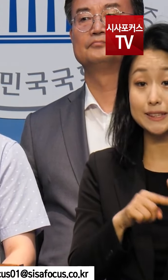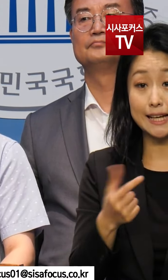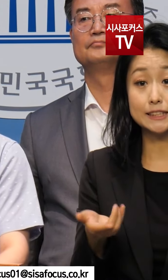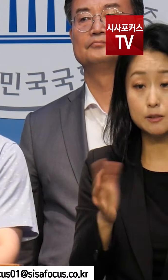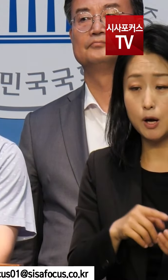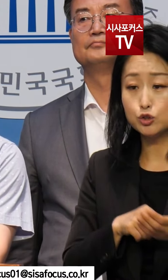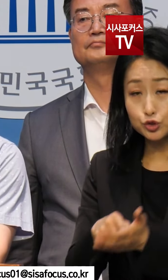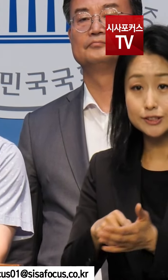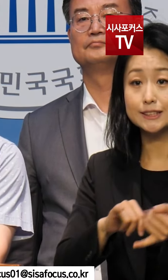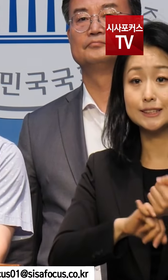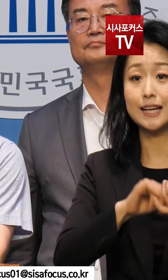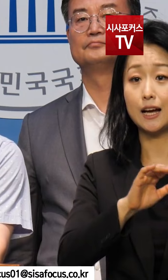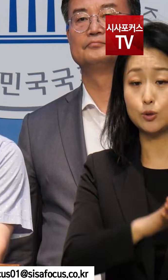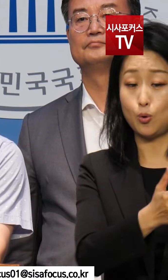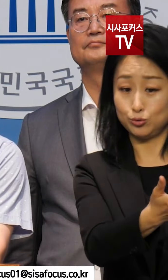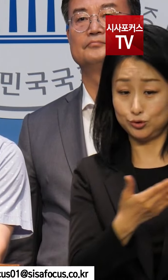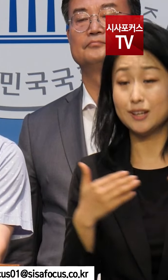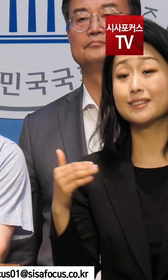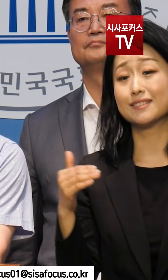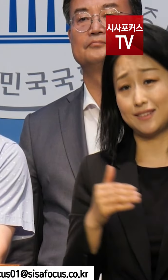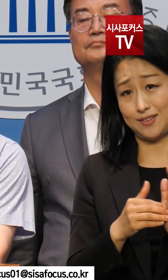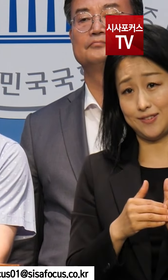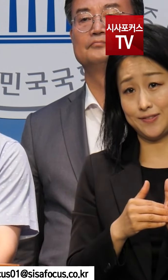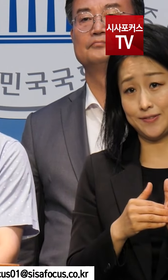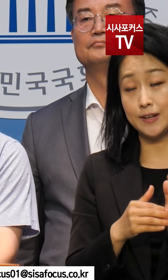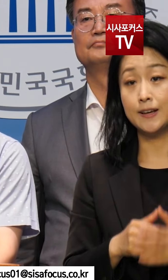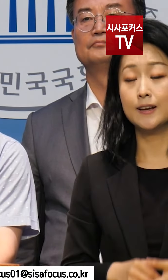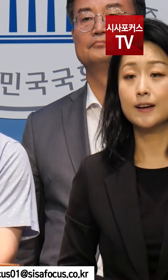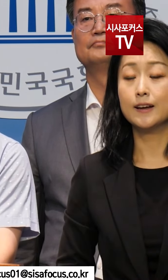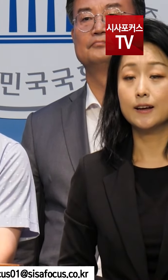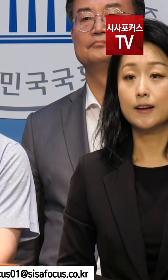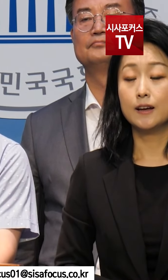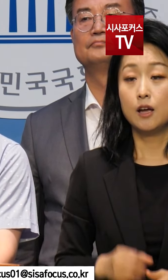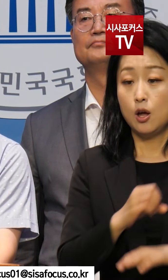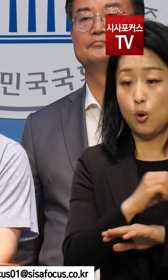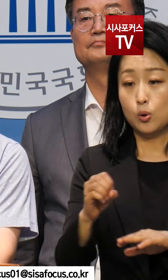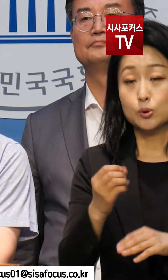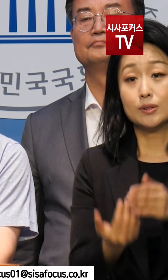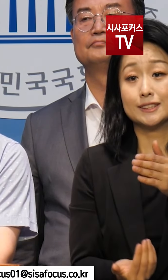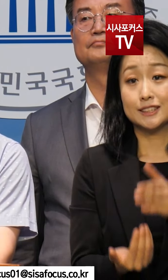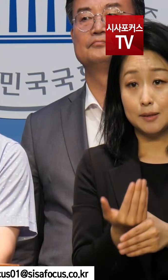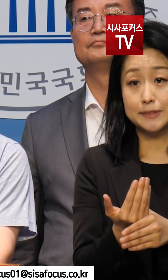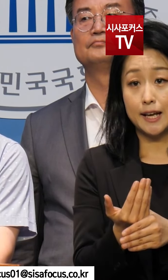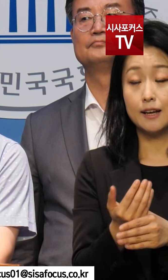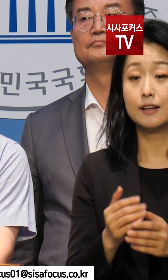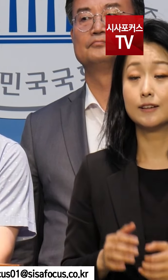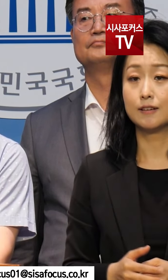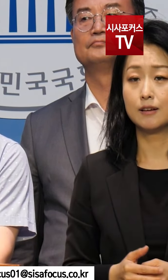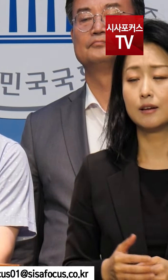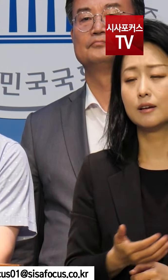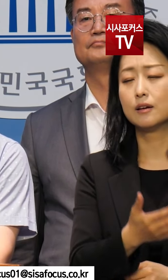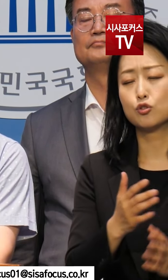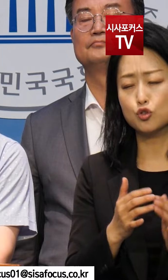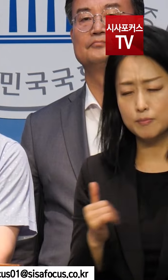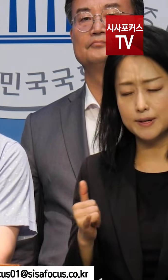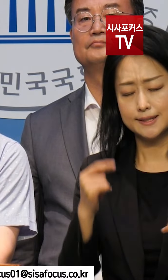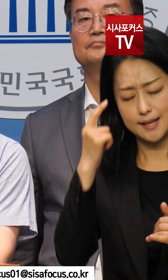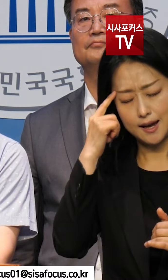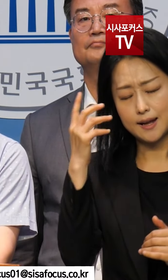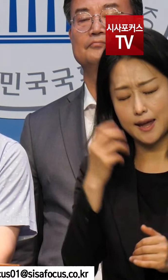추진해 줄 것을 약조도 하셨습니다. 오송 참사의 피해자들도 이 나라의 국민임을 잊지 말아주시고,